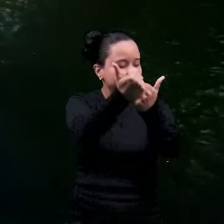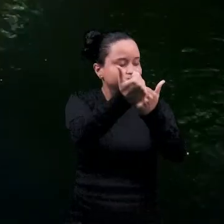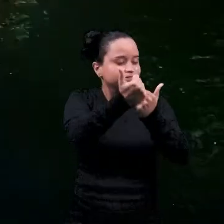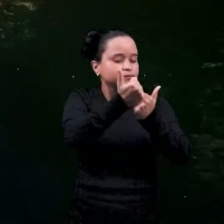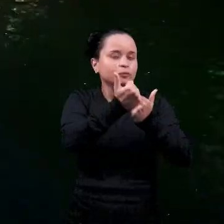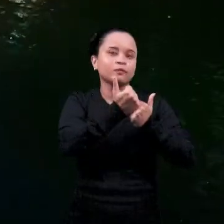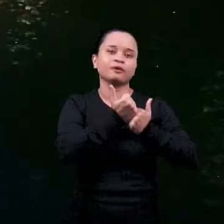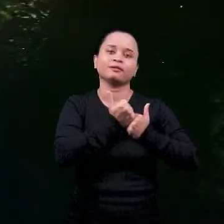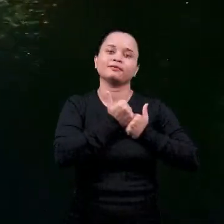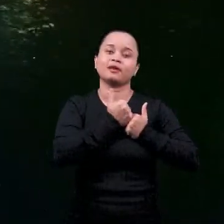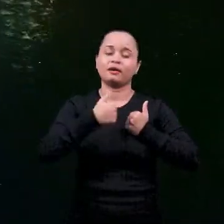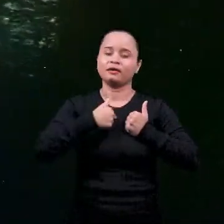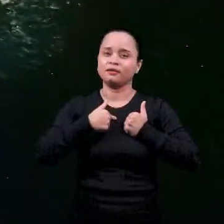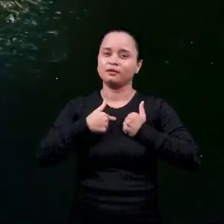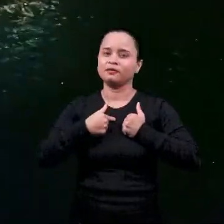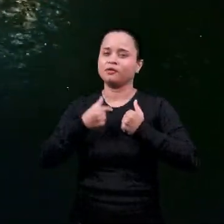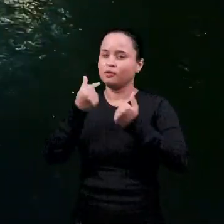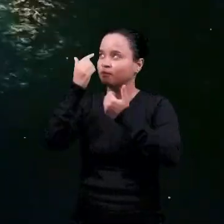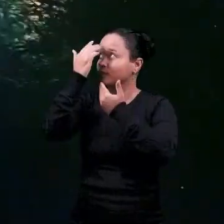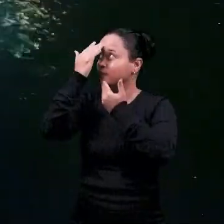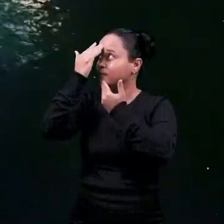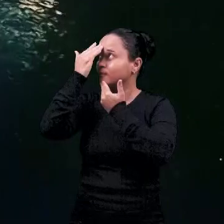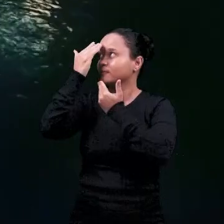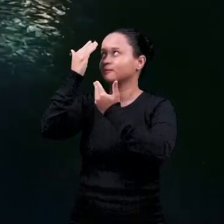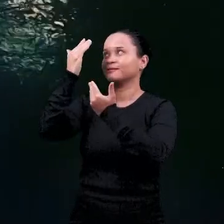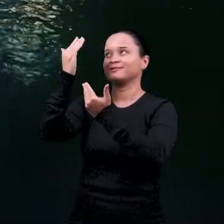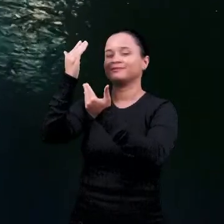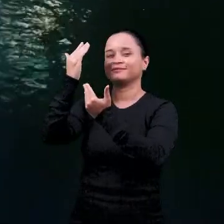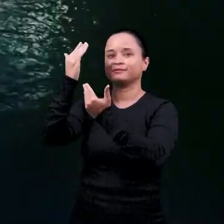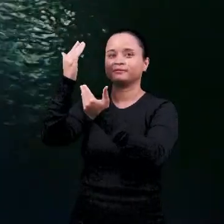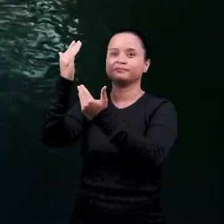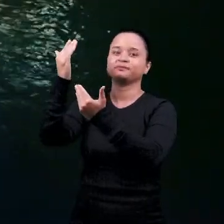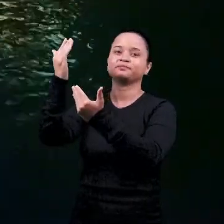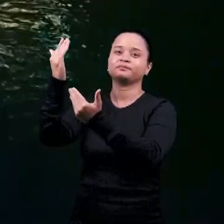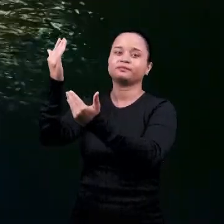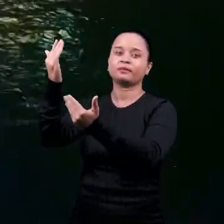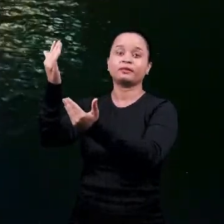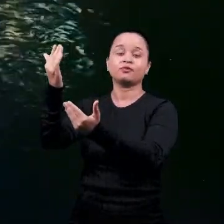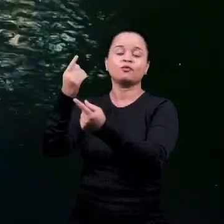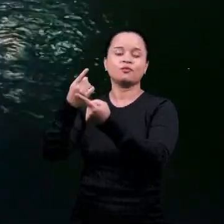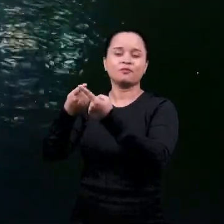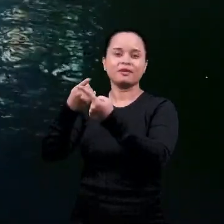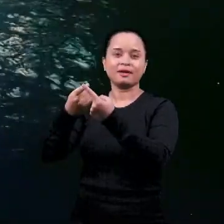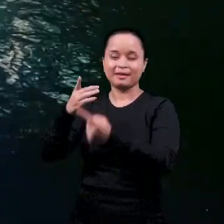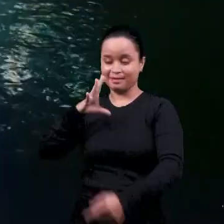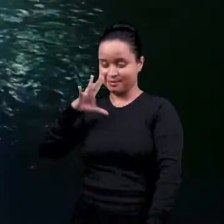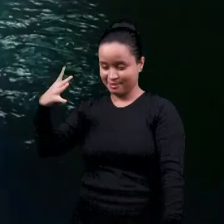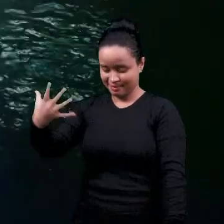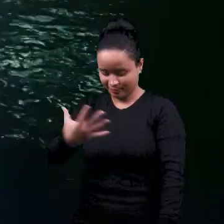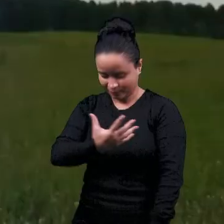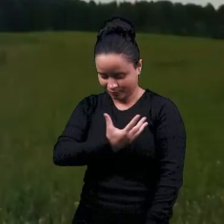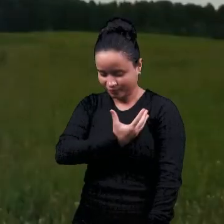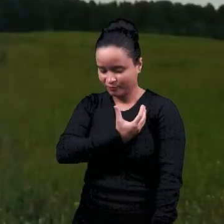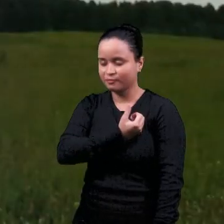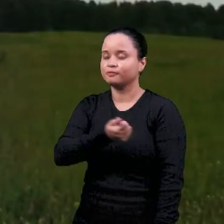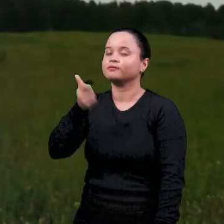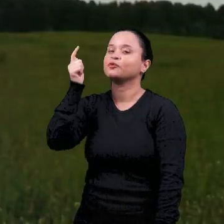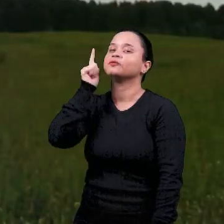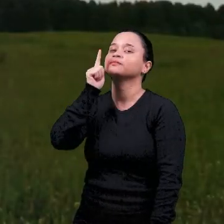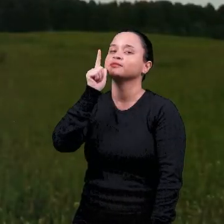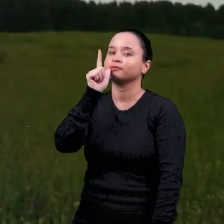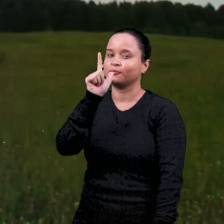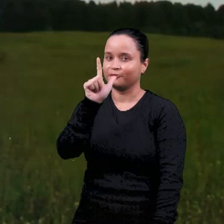И в конце я успокоюсь, спасенный там за рекою.